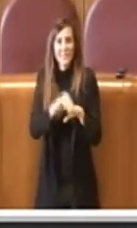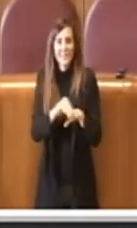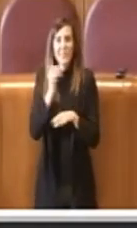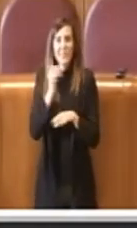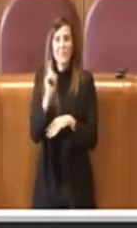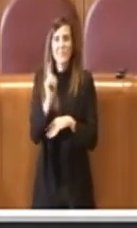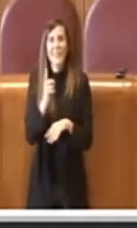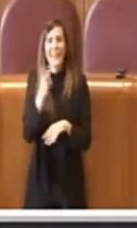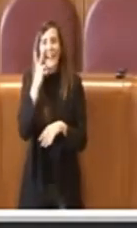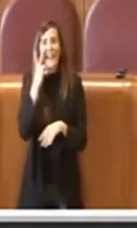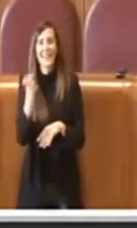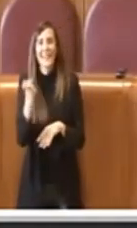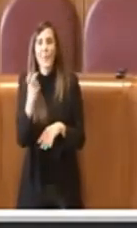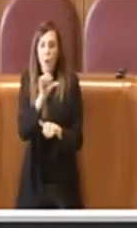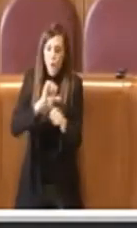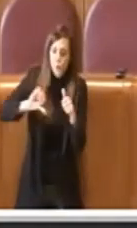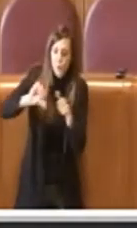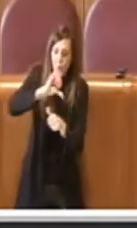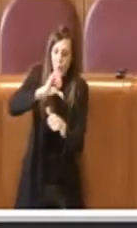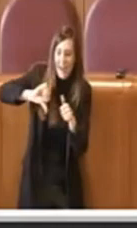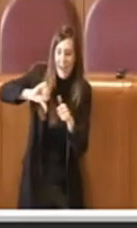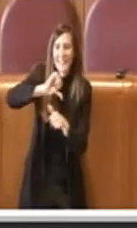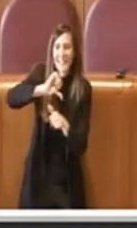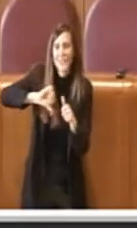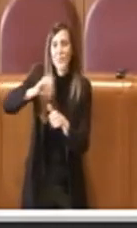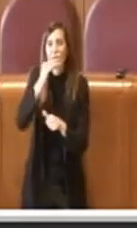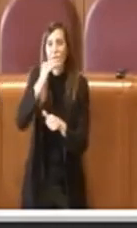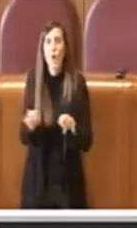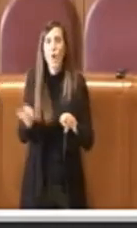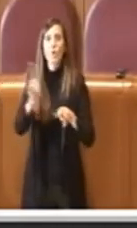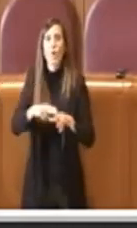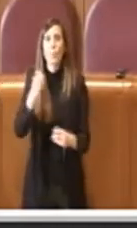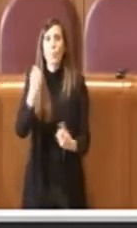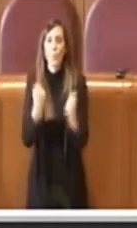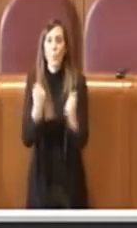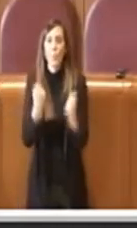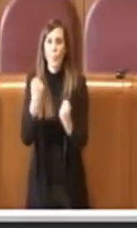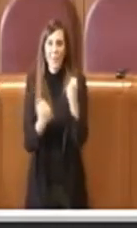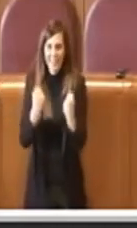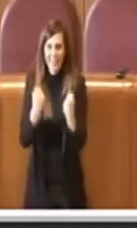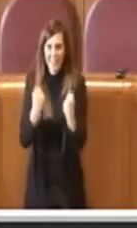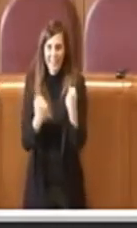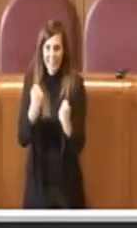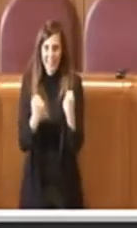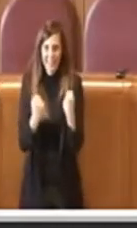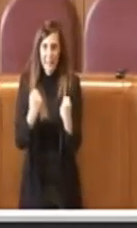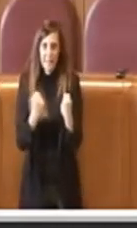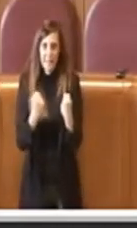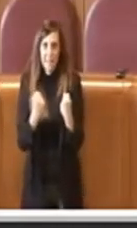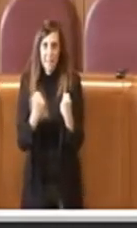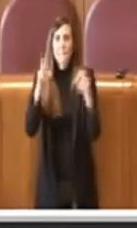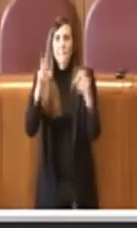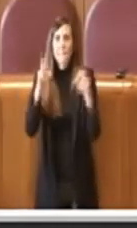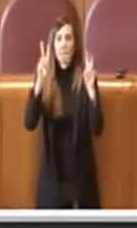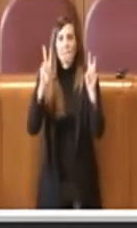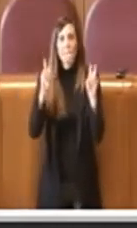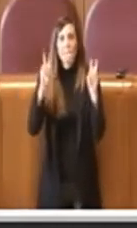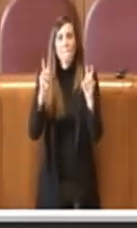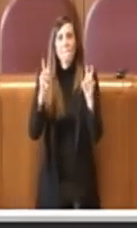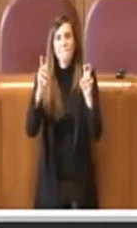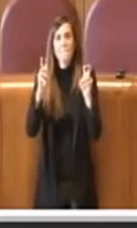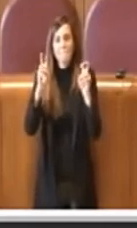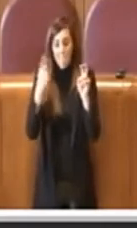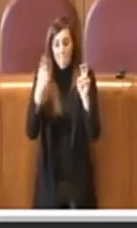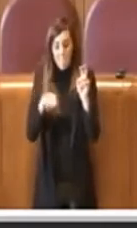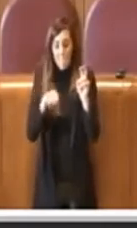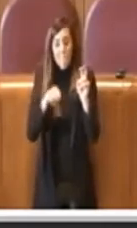riguarda le turnazioni integrative, le cosiette e doppie guide, ovvero naturalmente sarà oggetto non